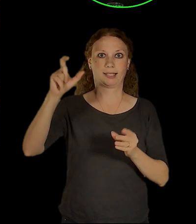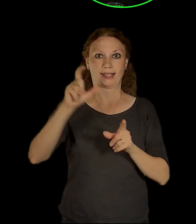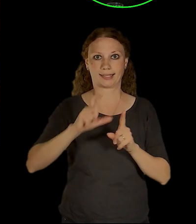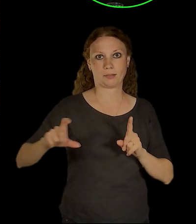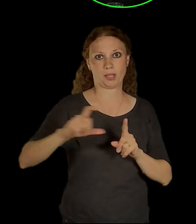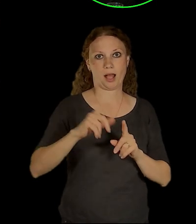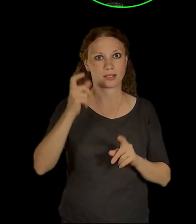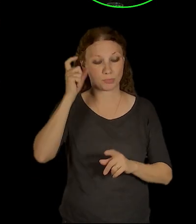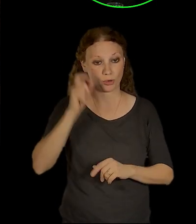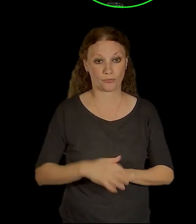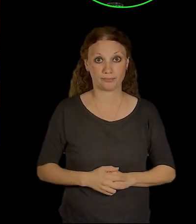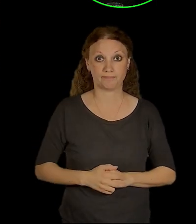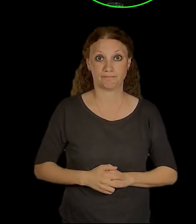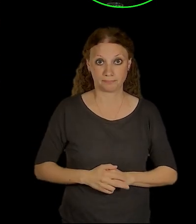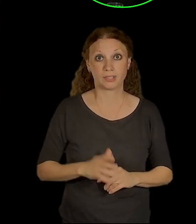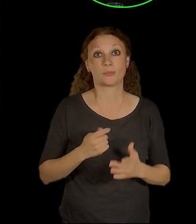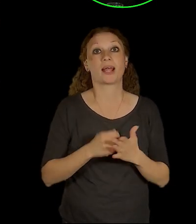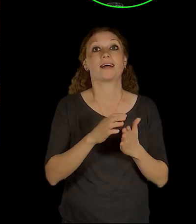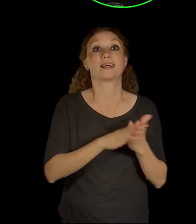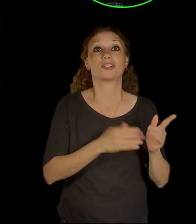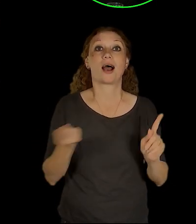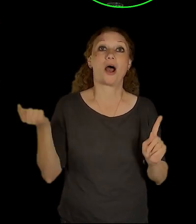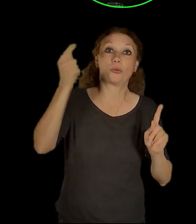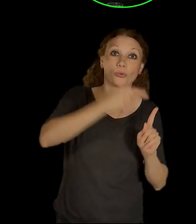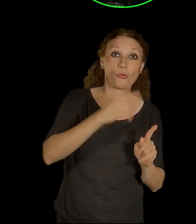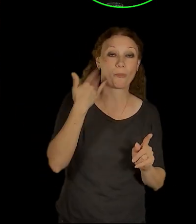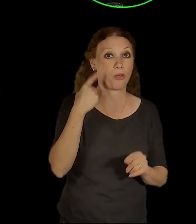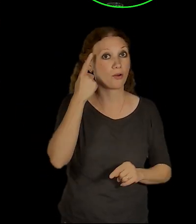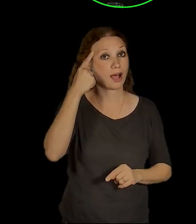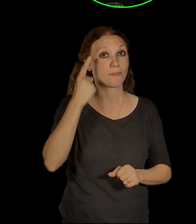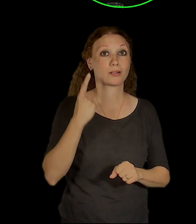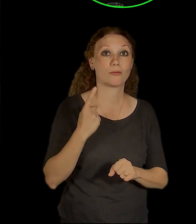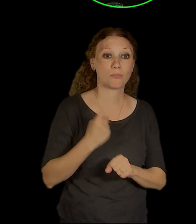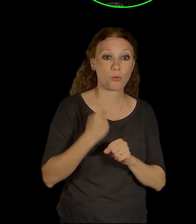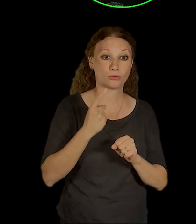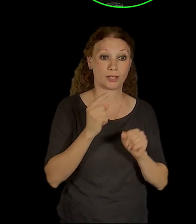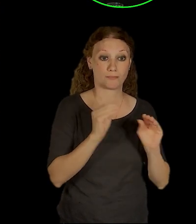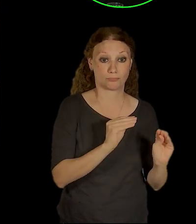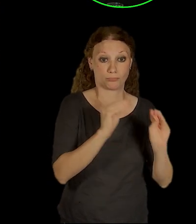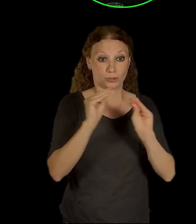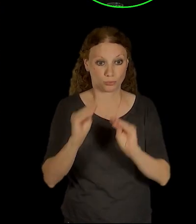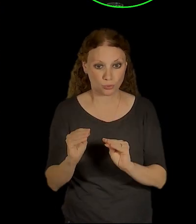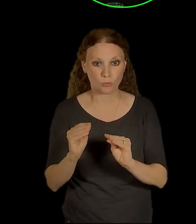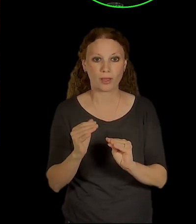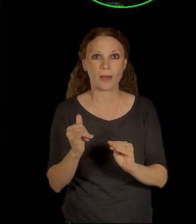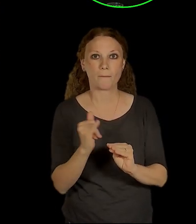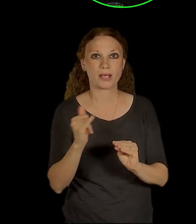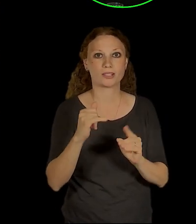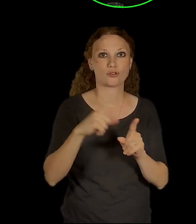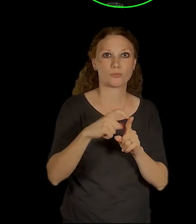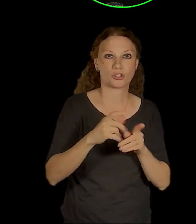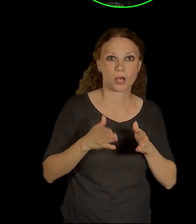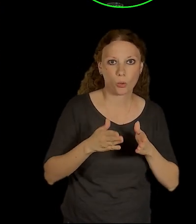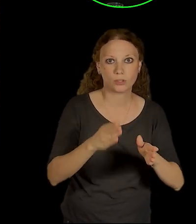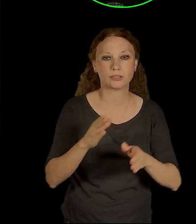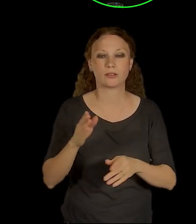autobusák mezi to kolejiště a Dobřížskou. V té době se tak začalo uvažovat o tom, že by se